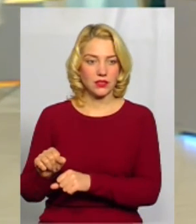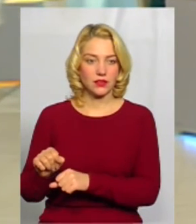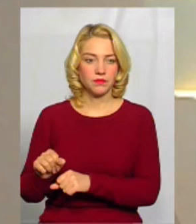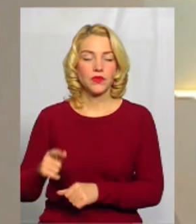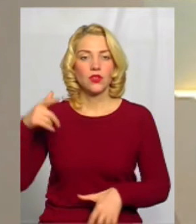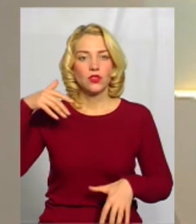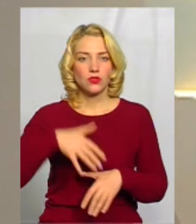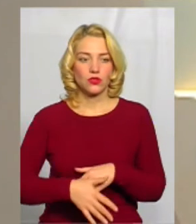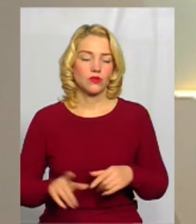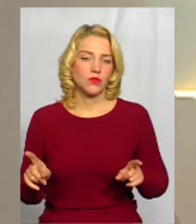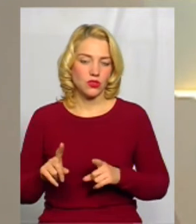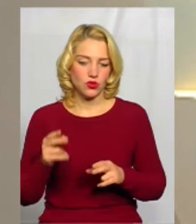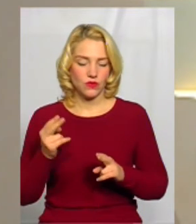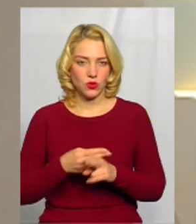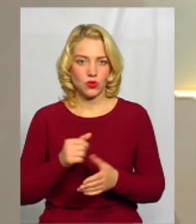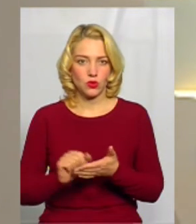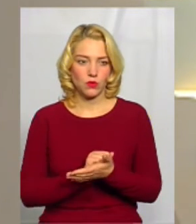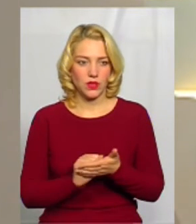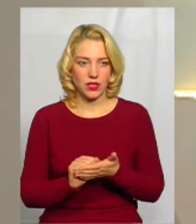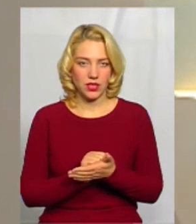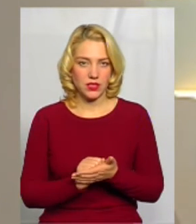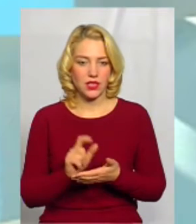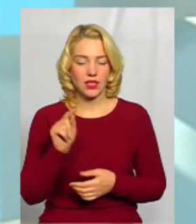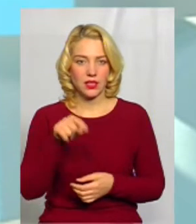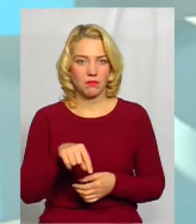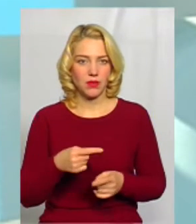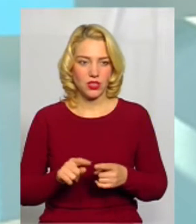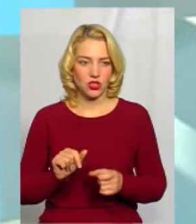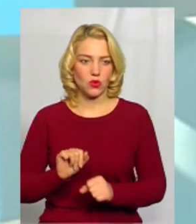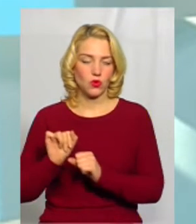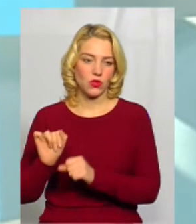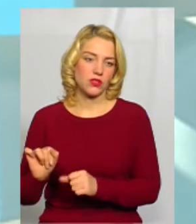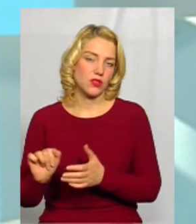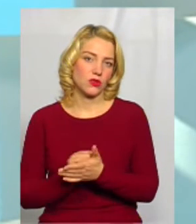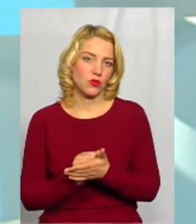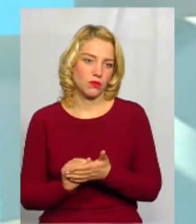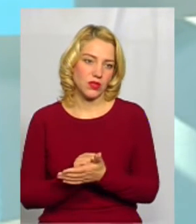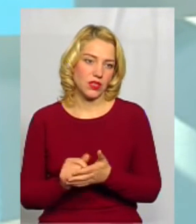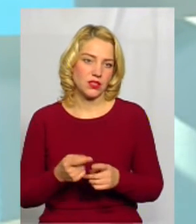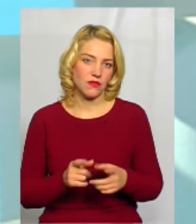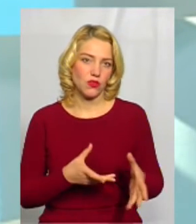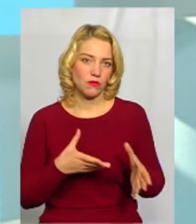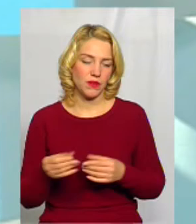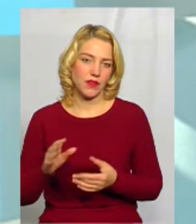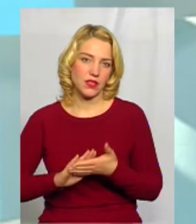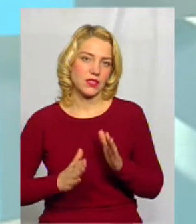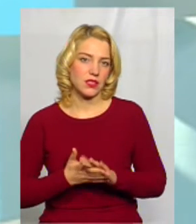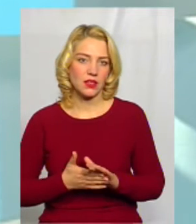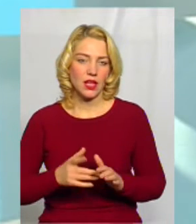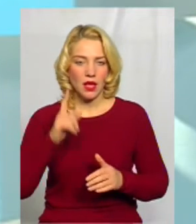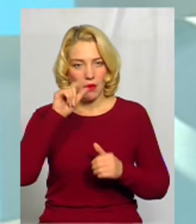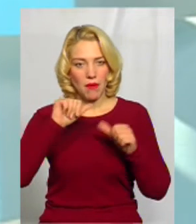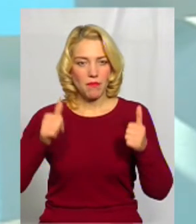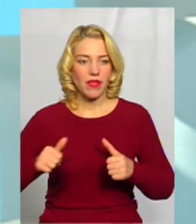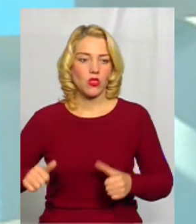Зрозуміло, що відсутність документації і, тим паче, охорони документації впливає на стан пам'яток, тому що